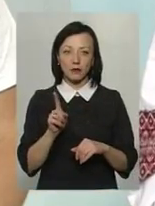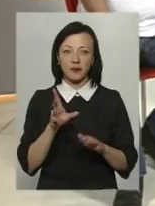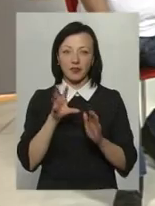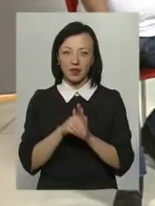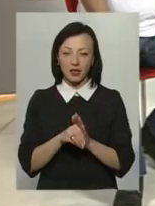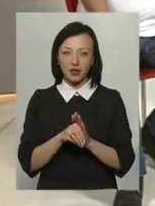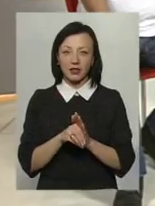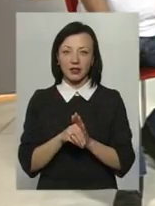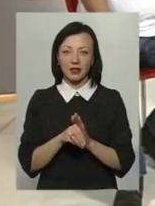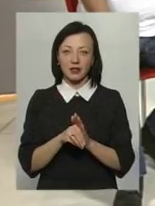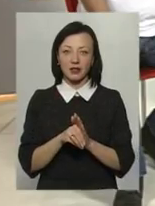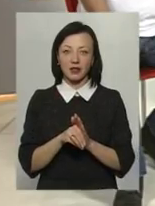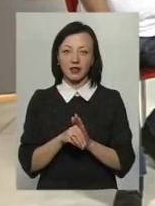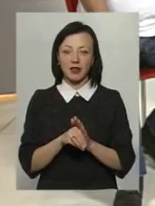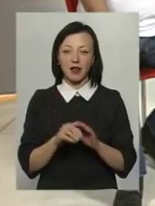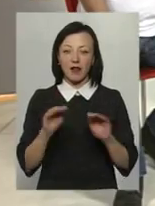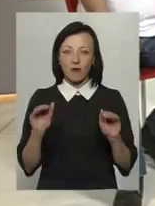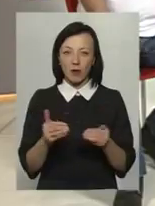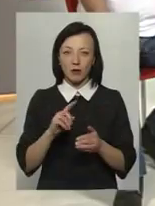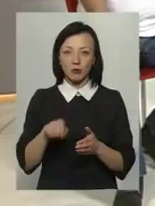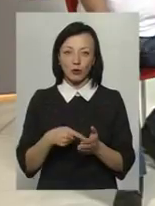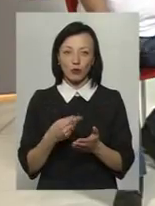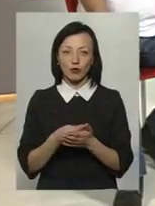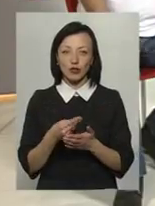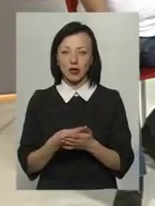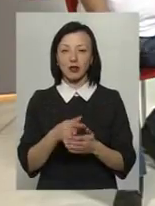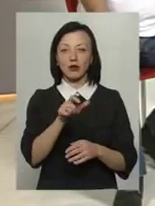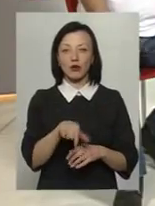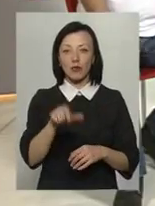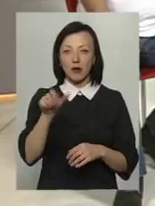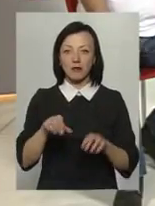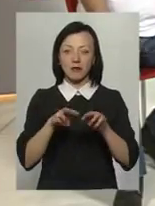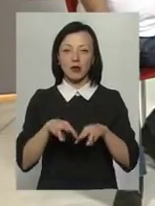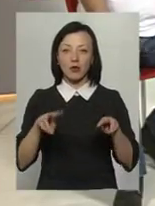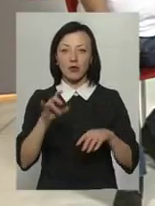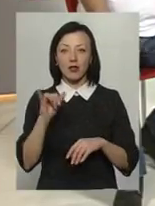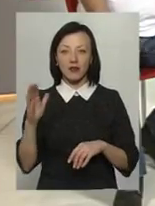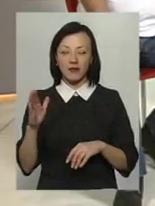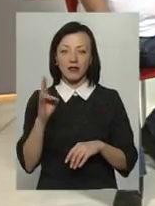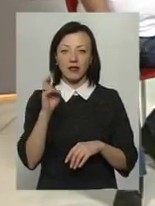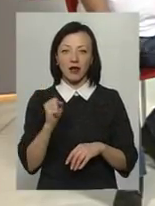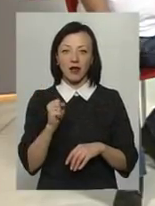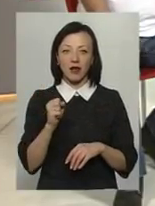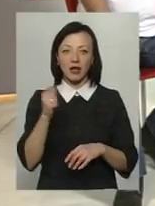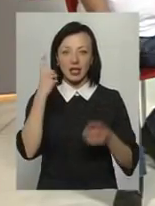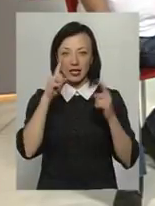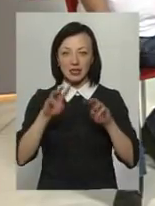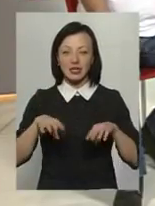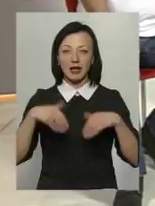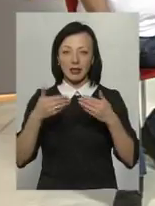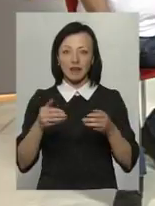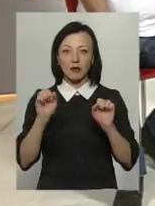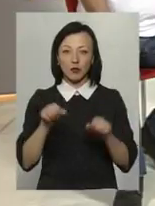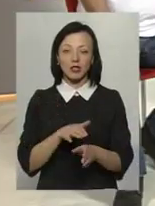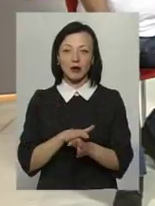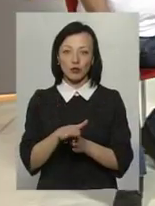межах міського бюджету то громадської мільйонів чи мільйона на громадські ініціативи можна було